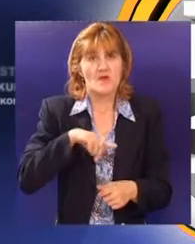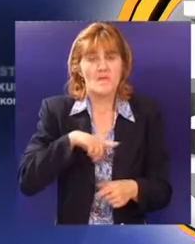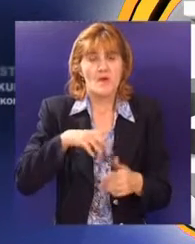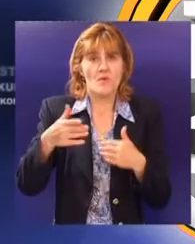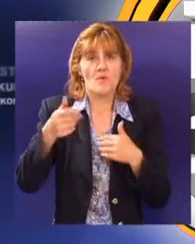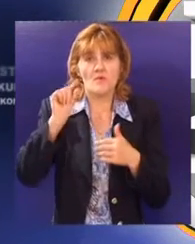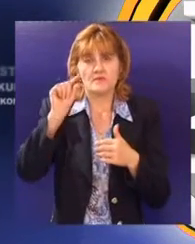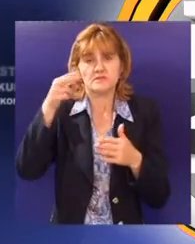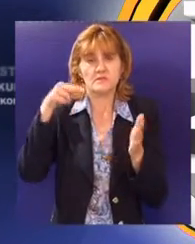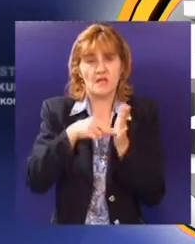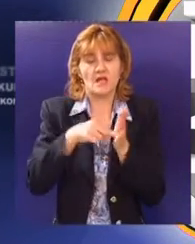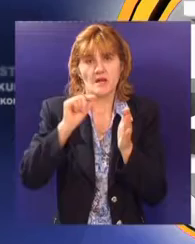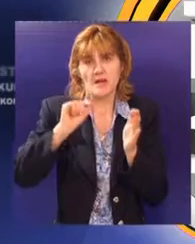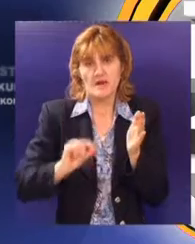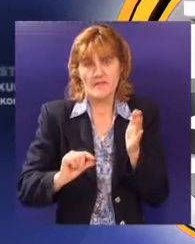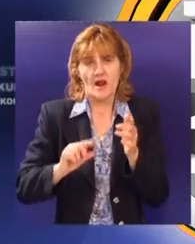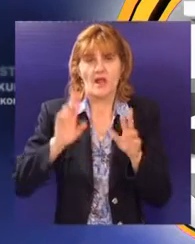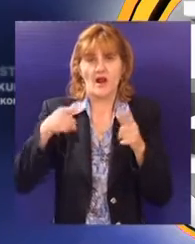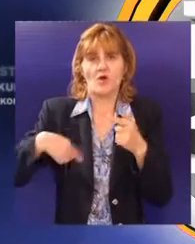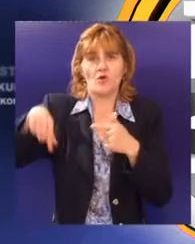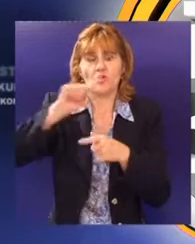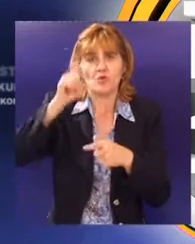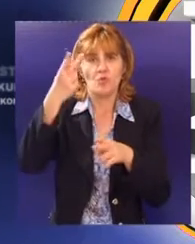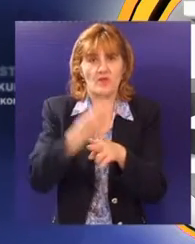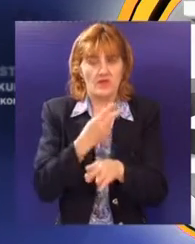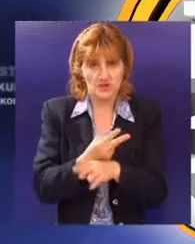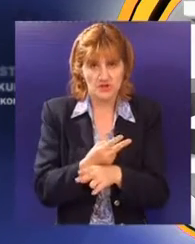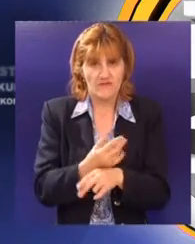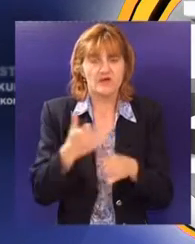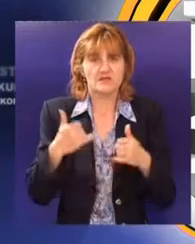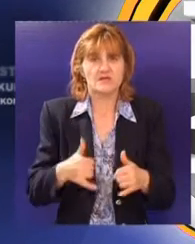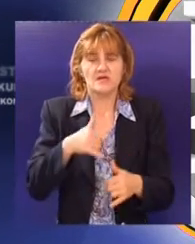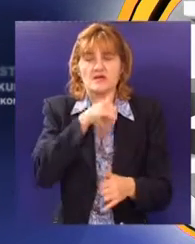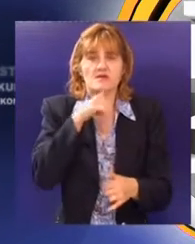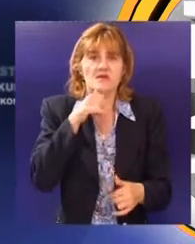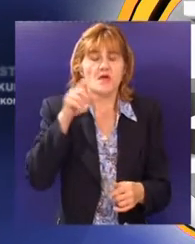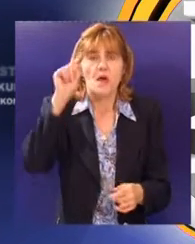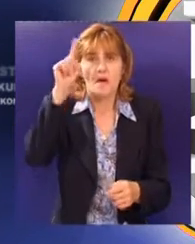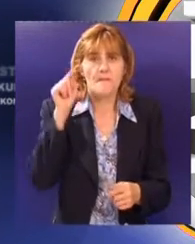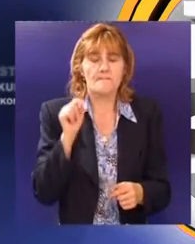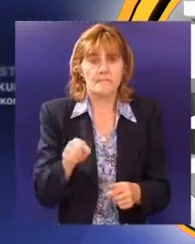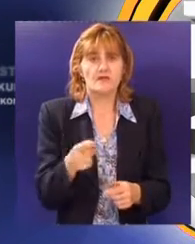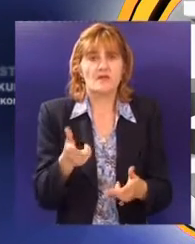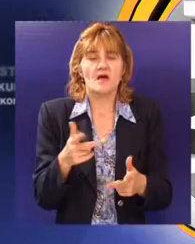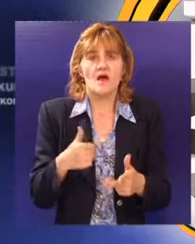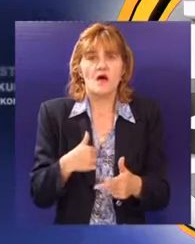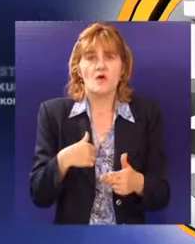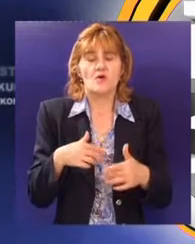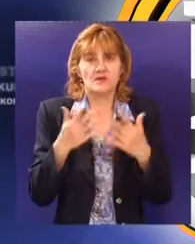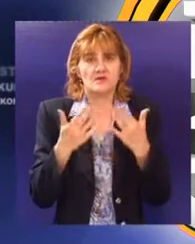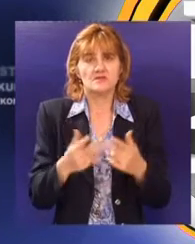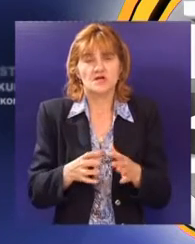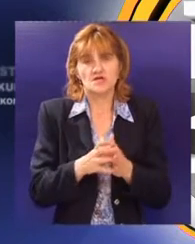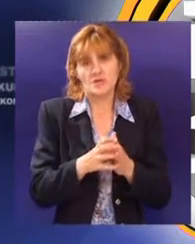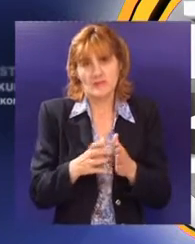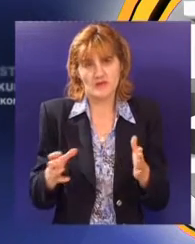energije u okruženju i cena gasa je niska. Pitanje je sada prvenstvo političke odluke drugo je pitanje koncepta kako